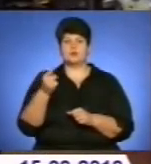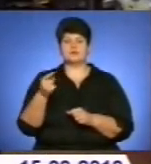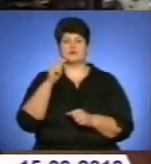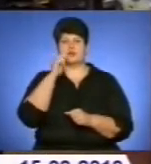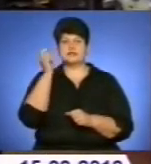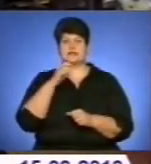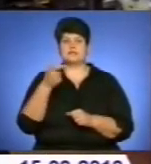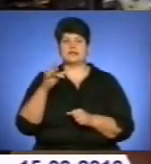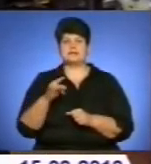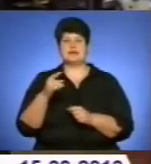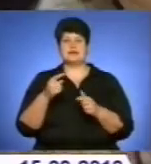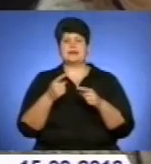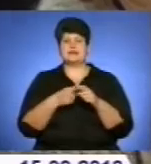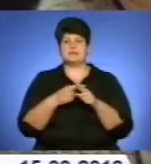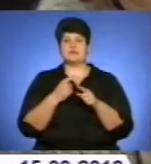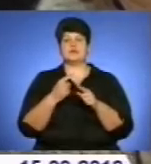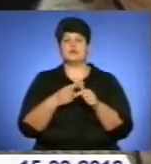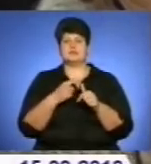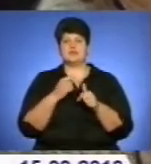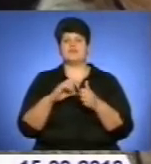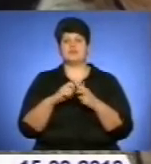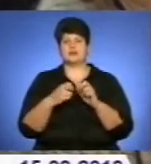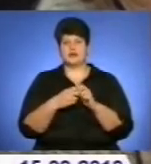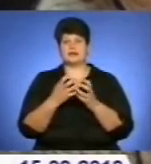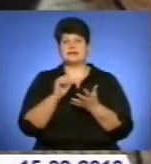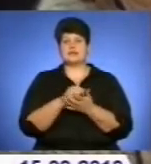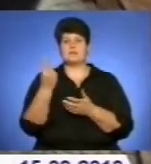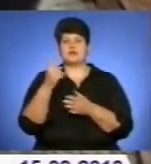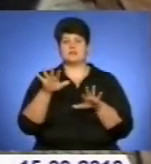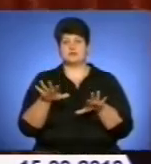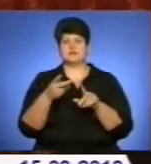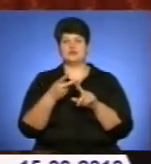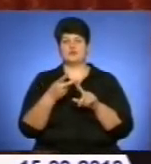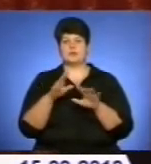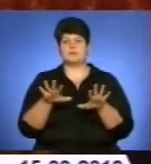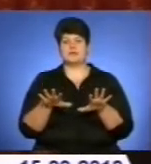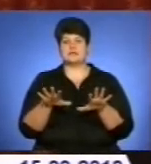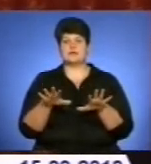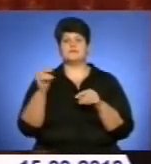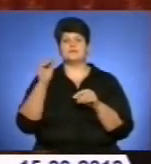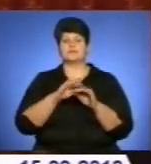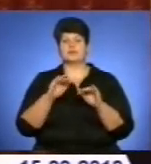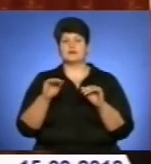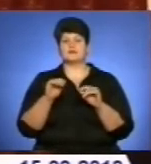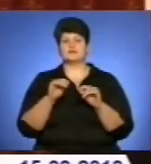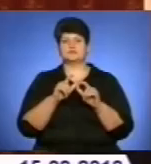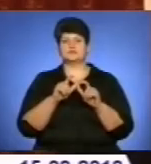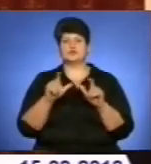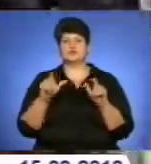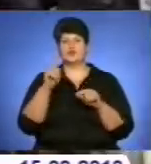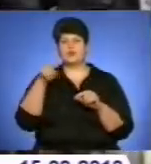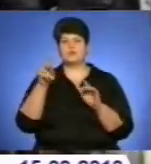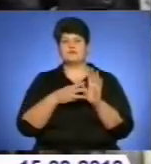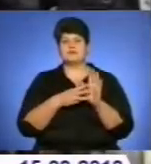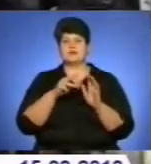опрацьовуємо матеріали, які ляжуть в основу книги історії Тернополя. Переможцями